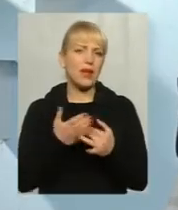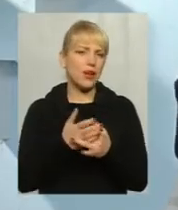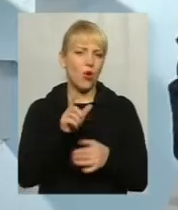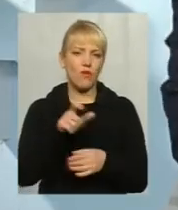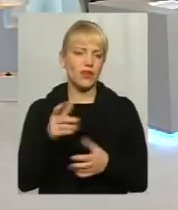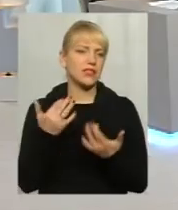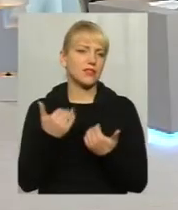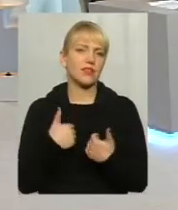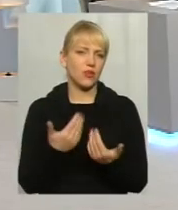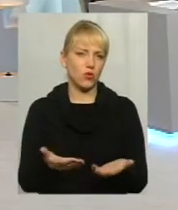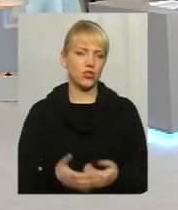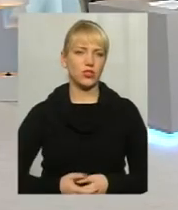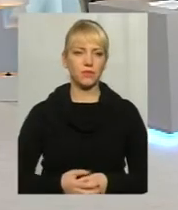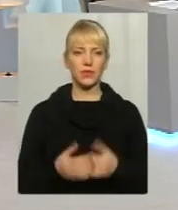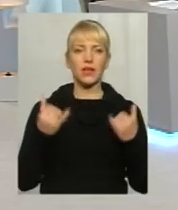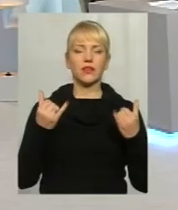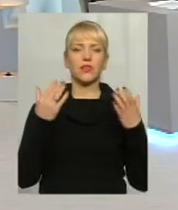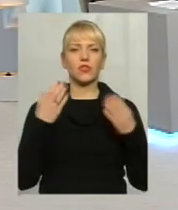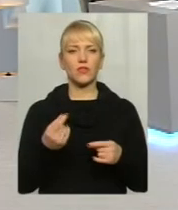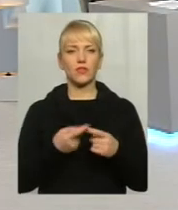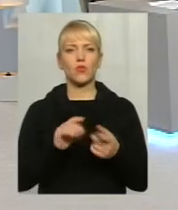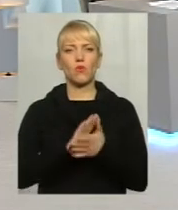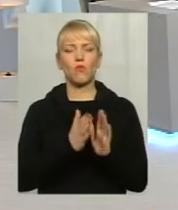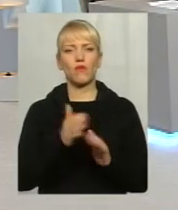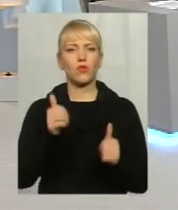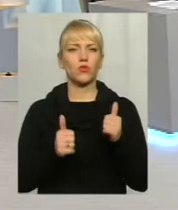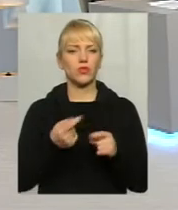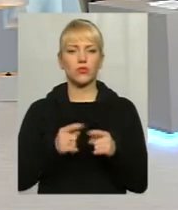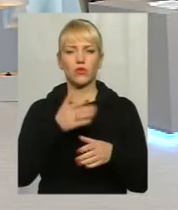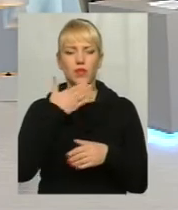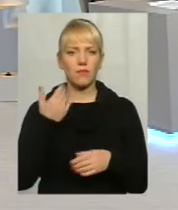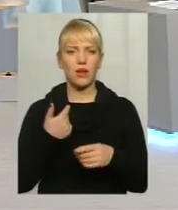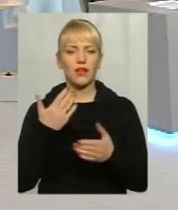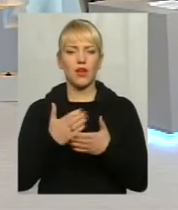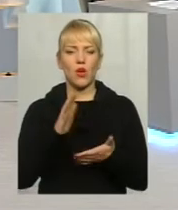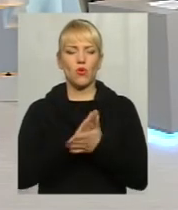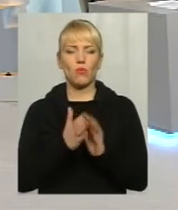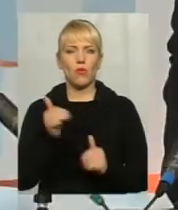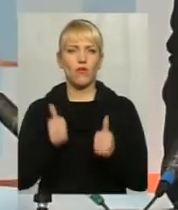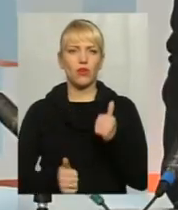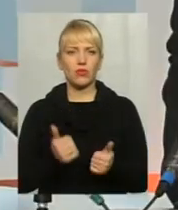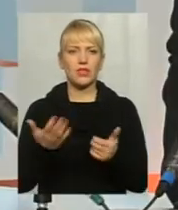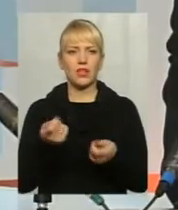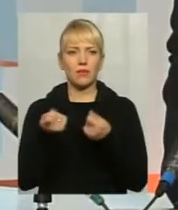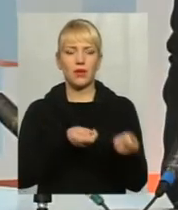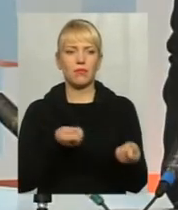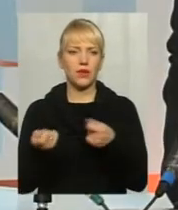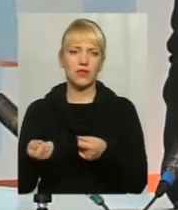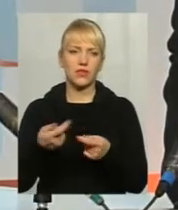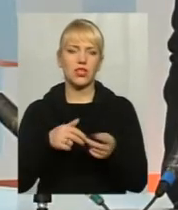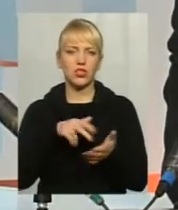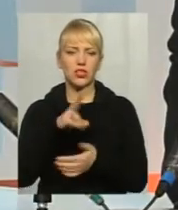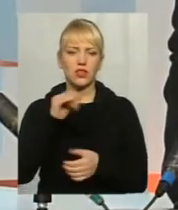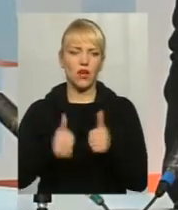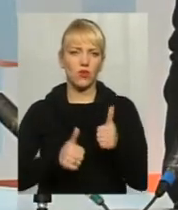Пане Андрій, ваша думка? На сьогоднішній день цього умови конкурсу немає. Є умови конкурсу, за якими перевізники йшли на конкурс,